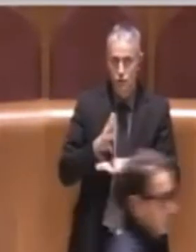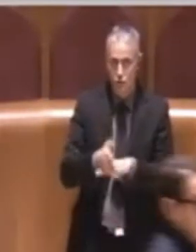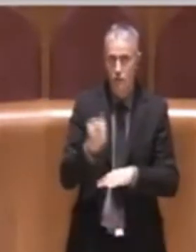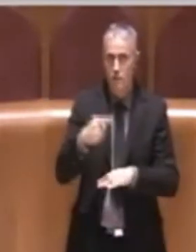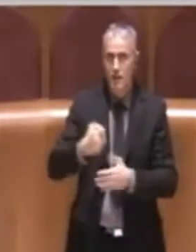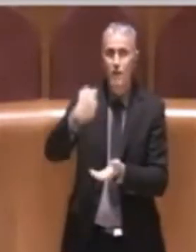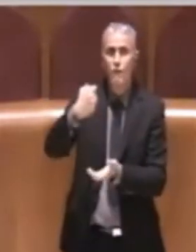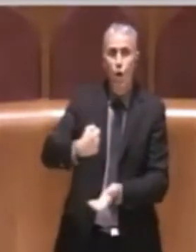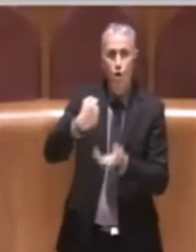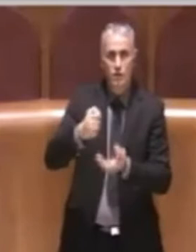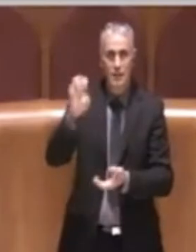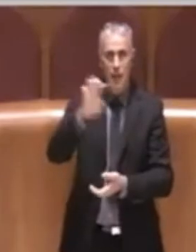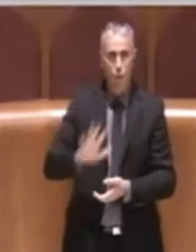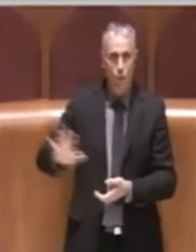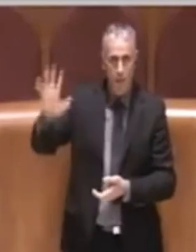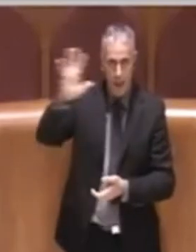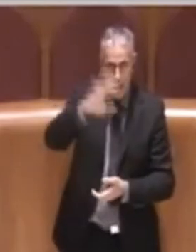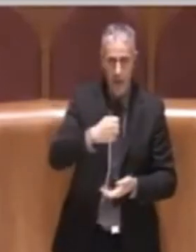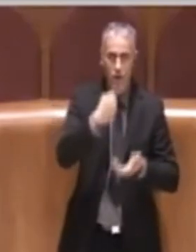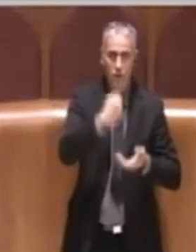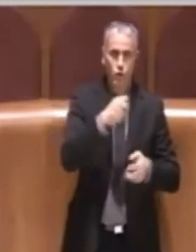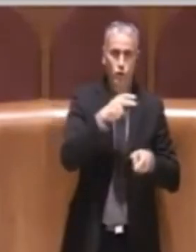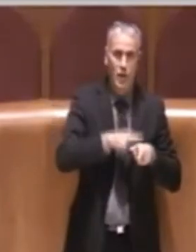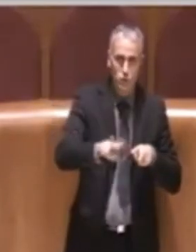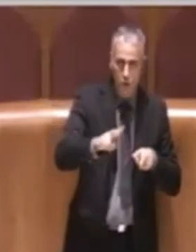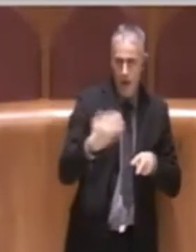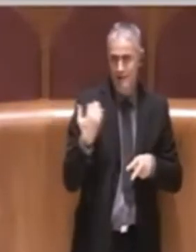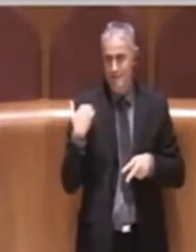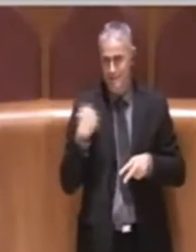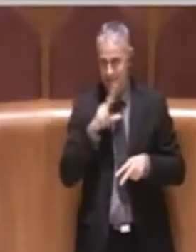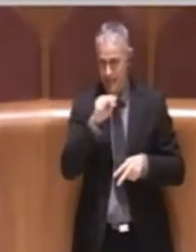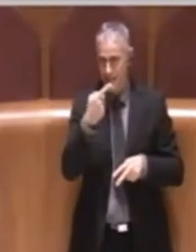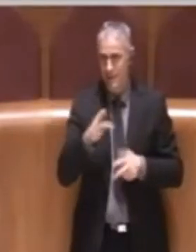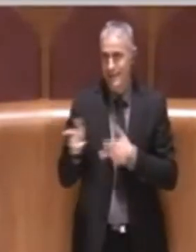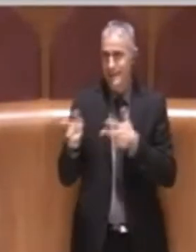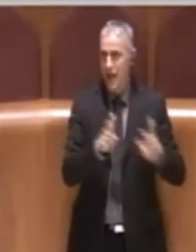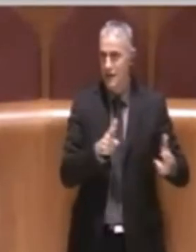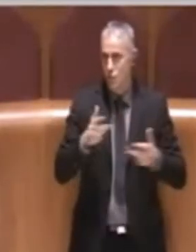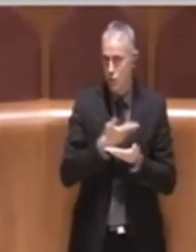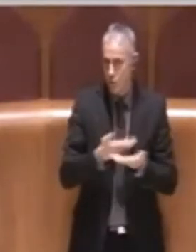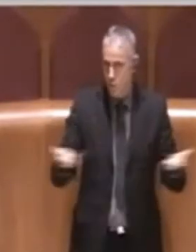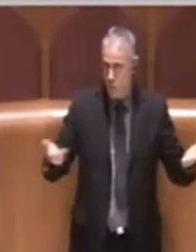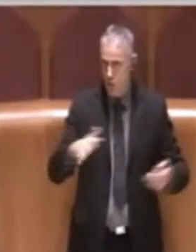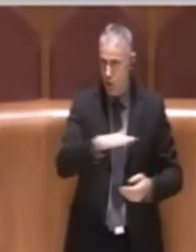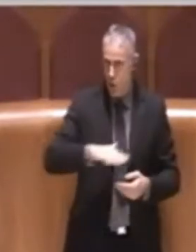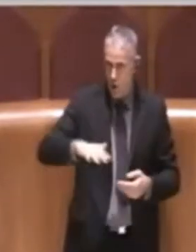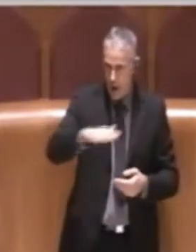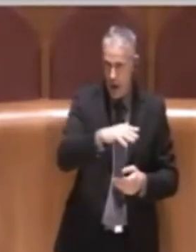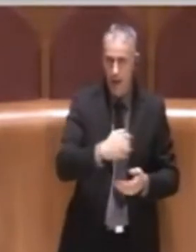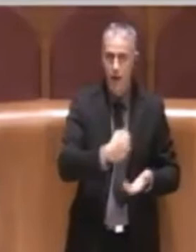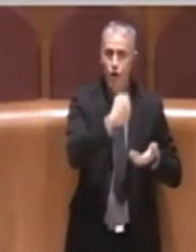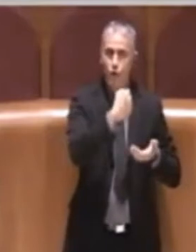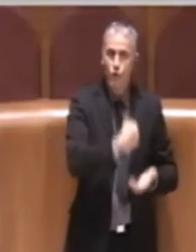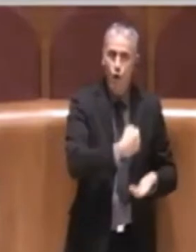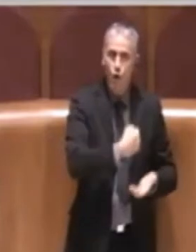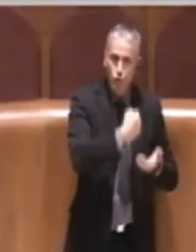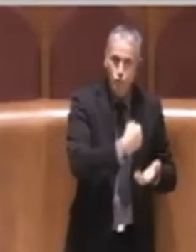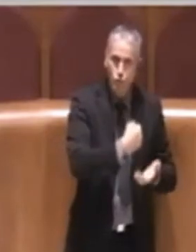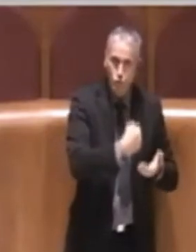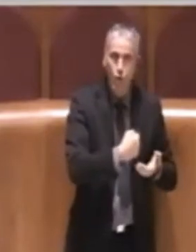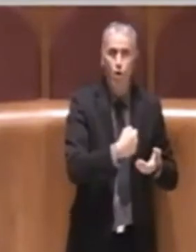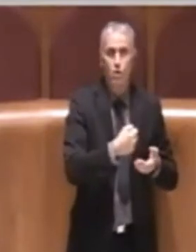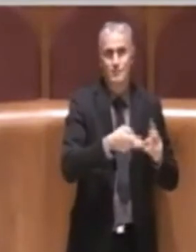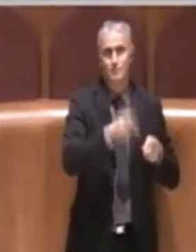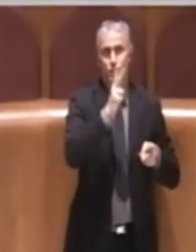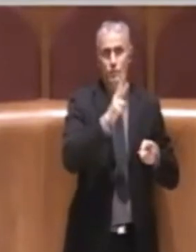fondi, ai fondi europei, al fondo nazionale, come ho detto prima, del trasporto pubblico locale e a maggiori